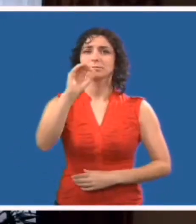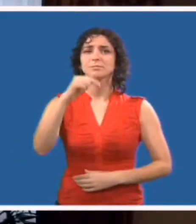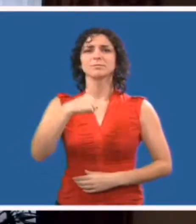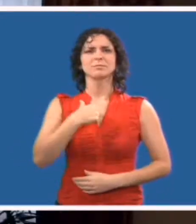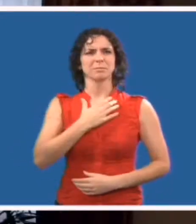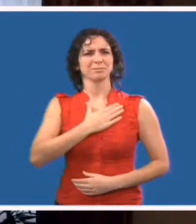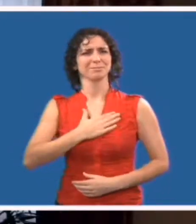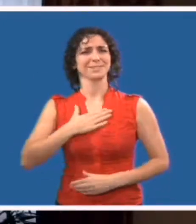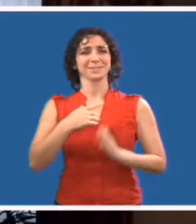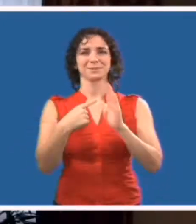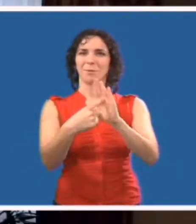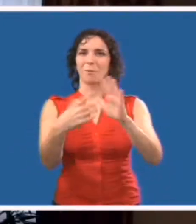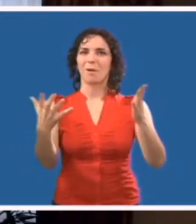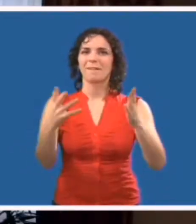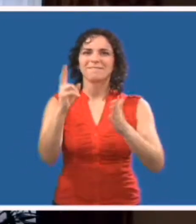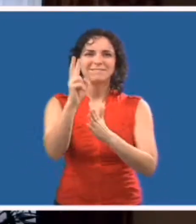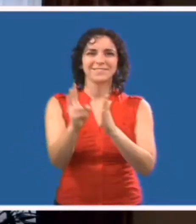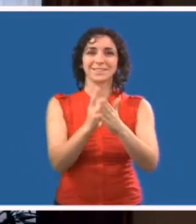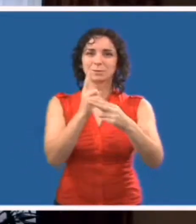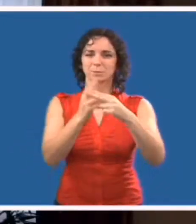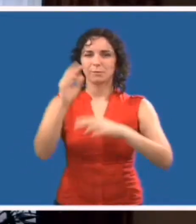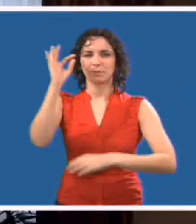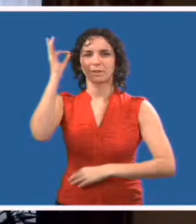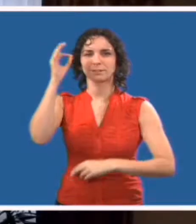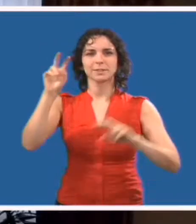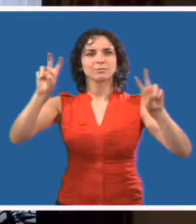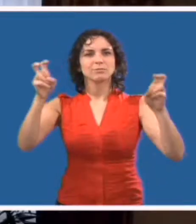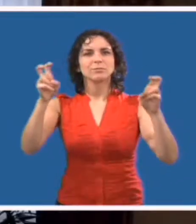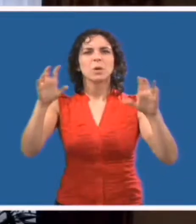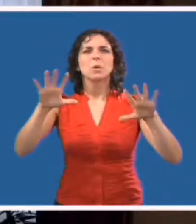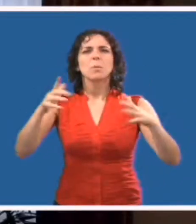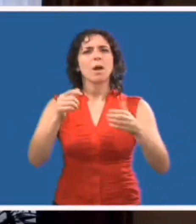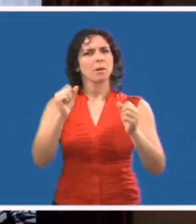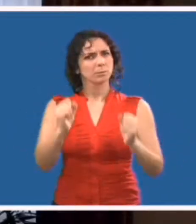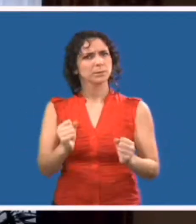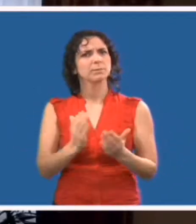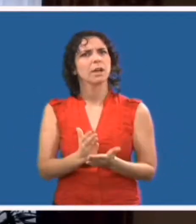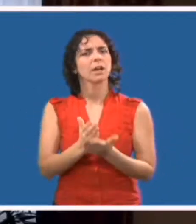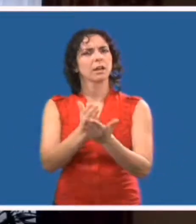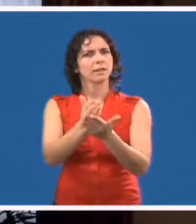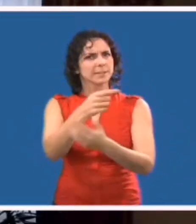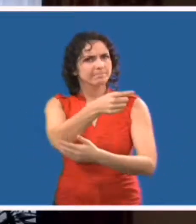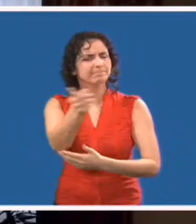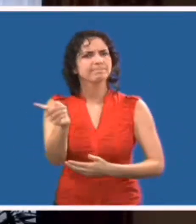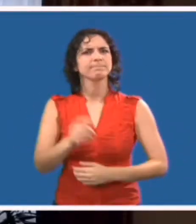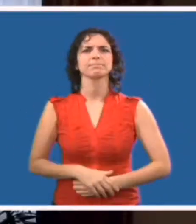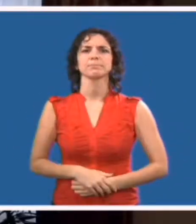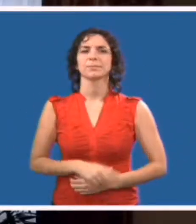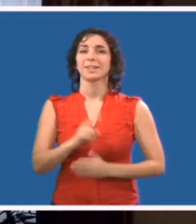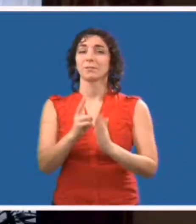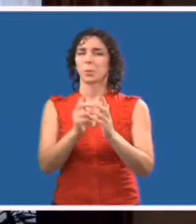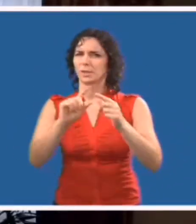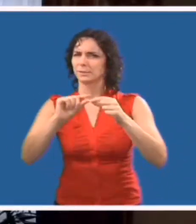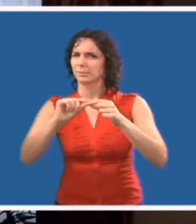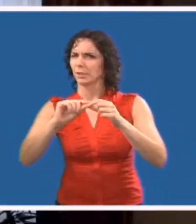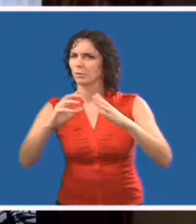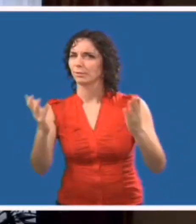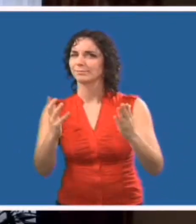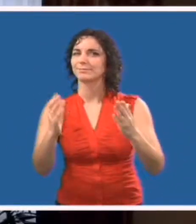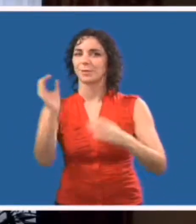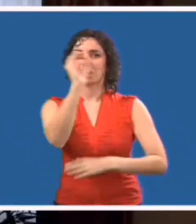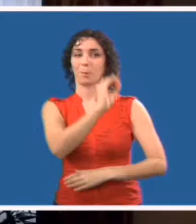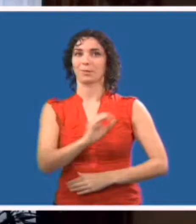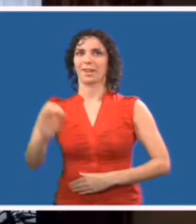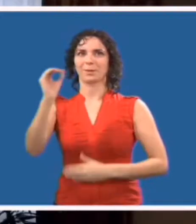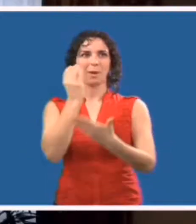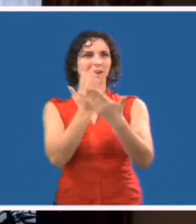de vous présenter « Comment puis-je vous aider? », une vidéo sur l'accessibilité dans les écoles de la Provence.